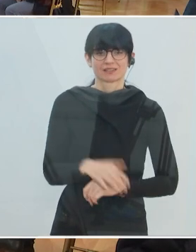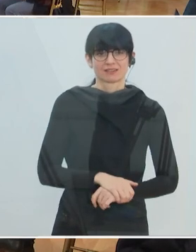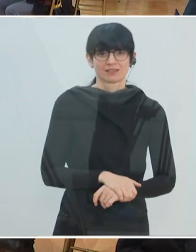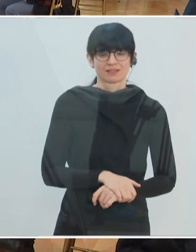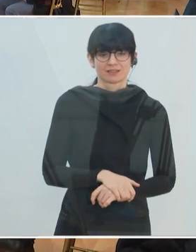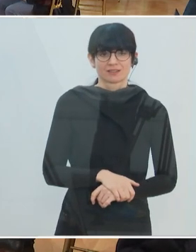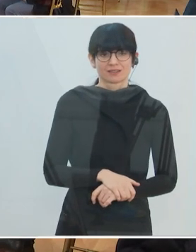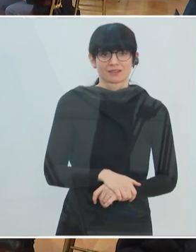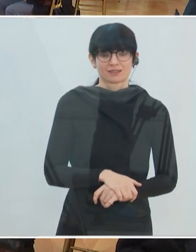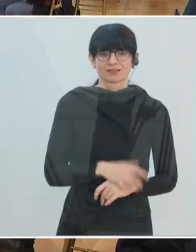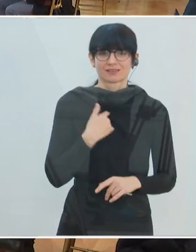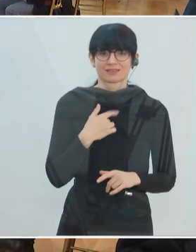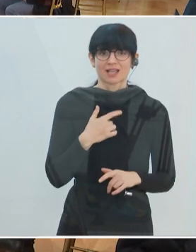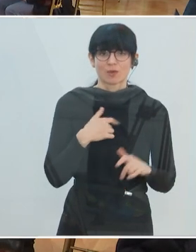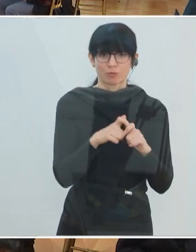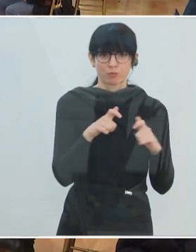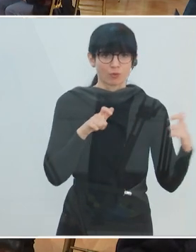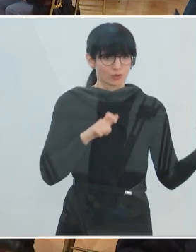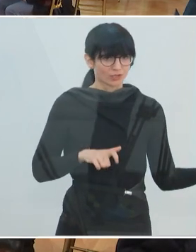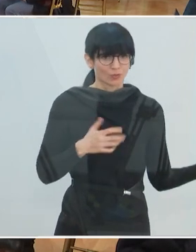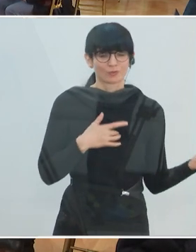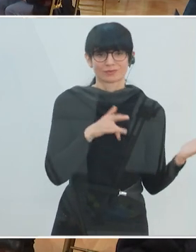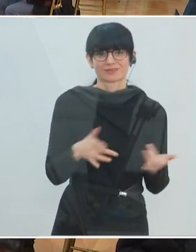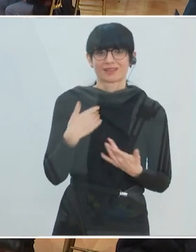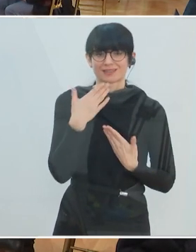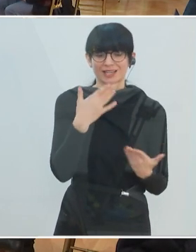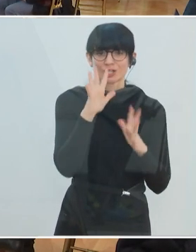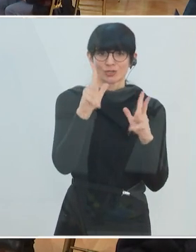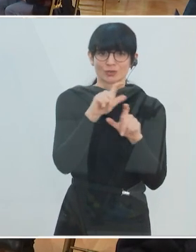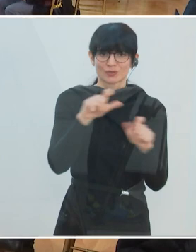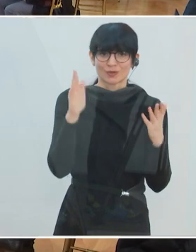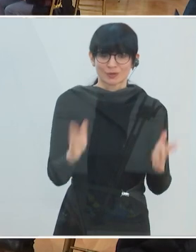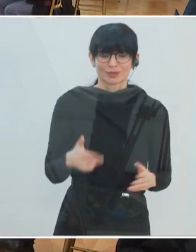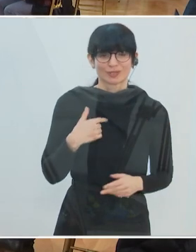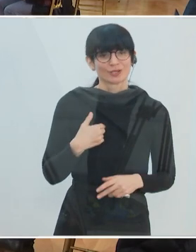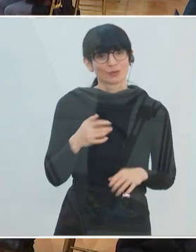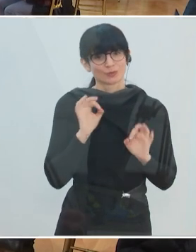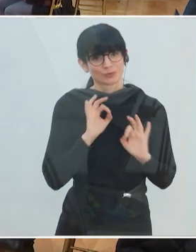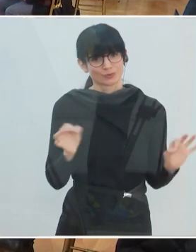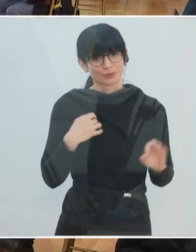und natürlich beim Podium. Ich wünsche allen ein schönes Wochenende und einen guten Wochenausklang.